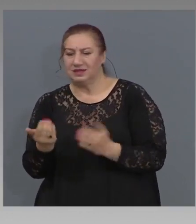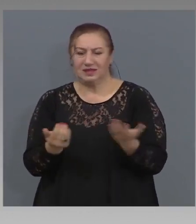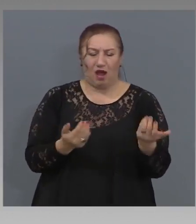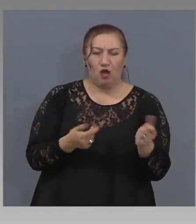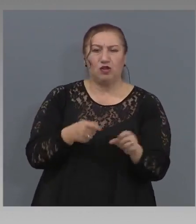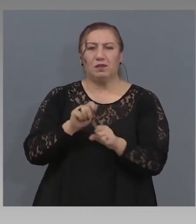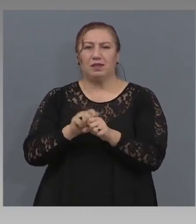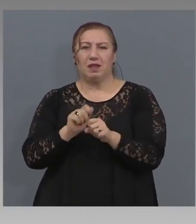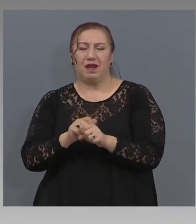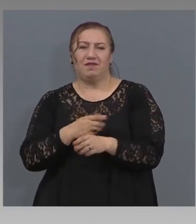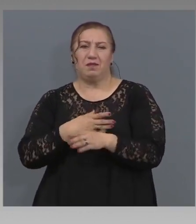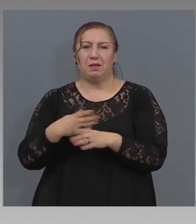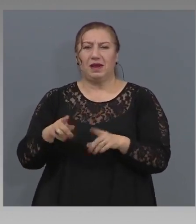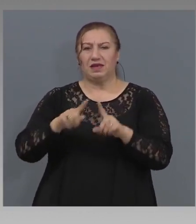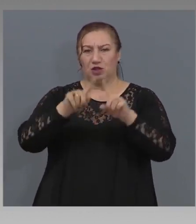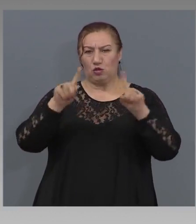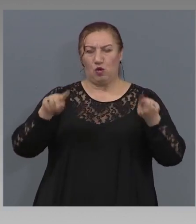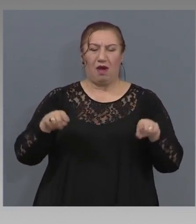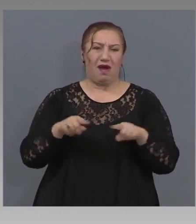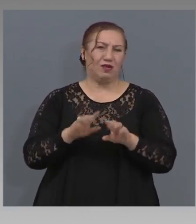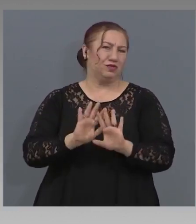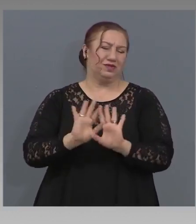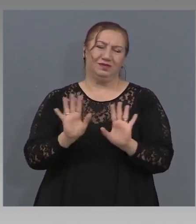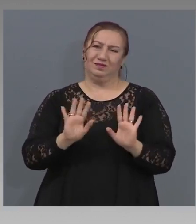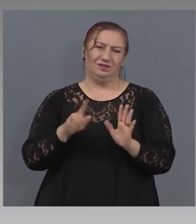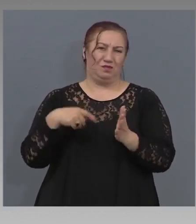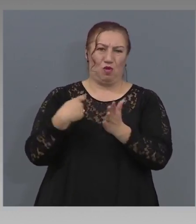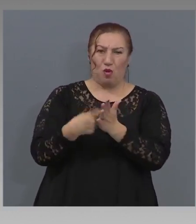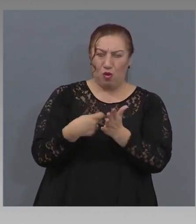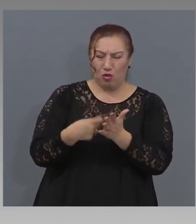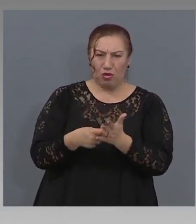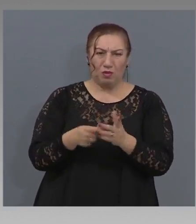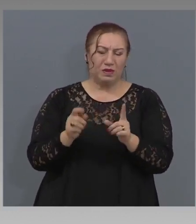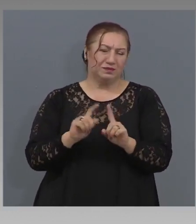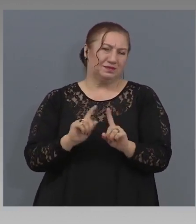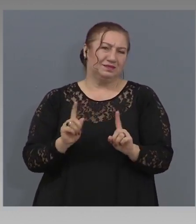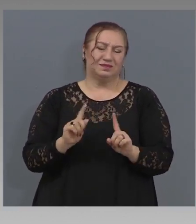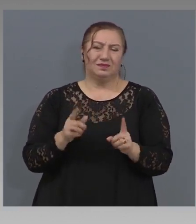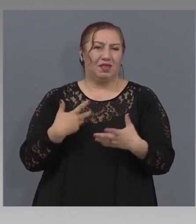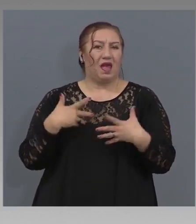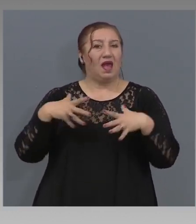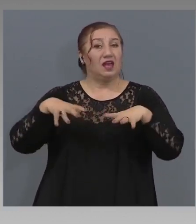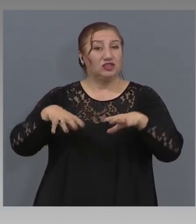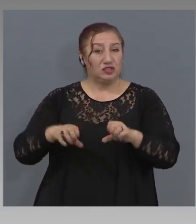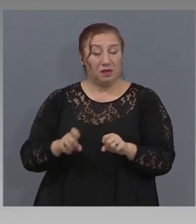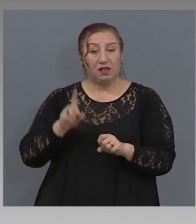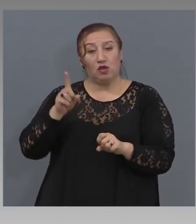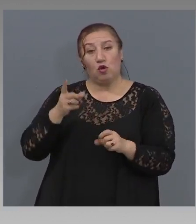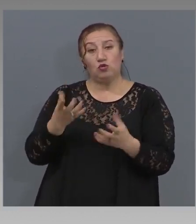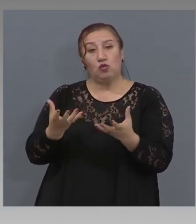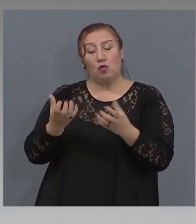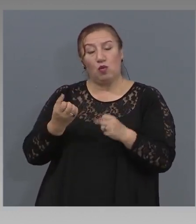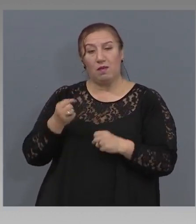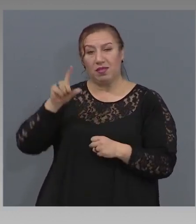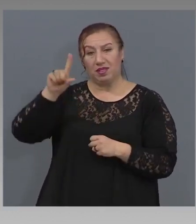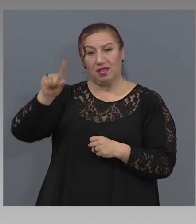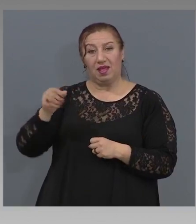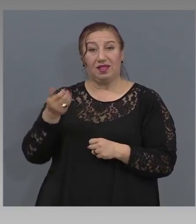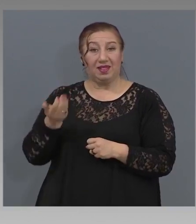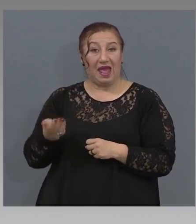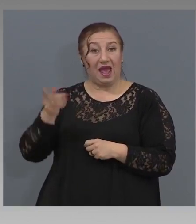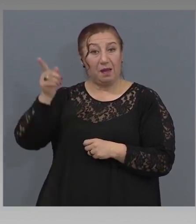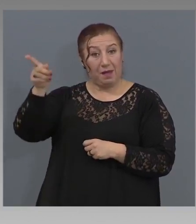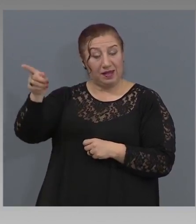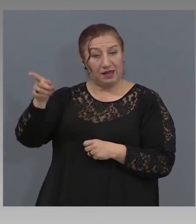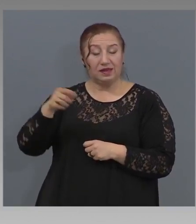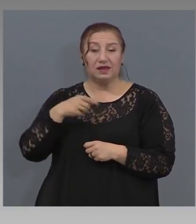съставяме непрекъснато актове. Така, че ангажимента, който са поели и консионерите, и наемателите, е